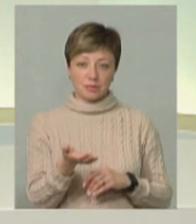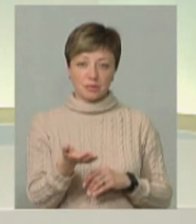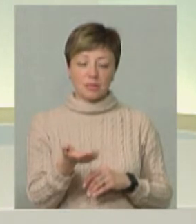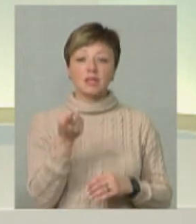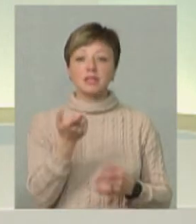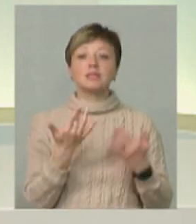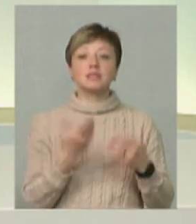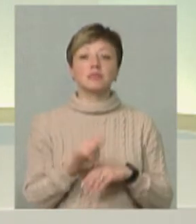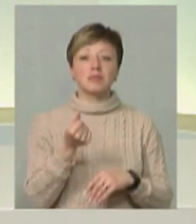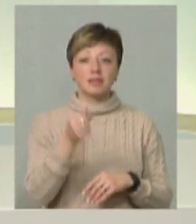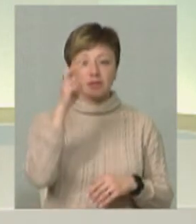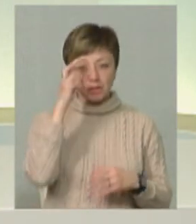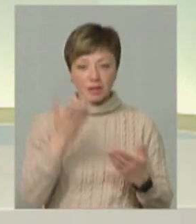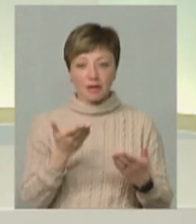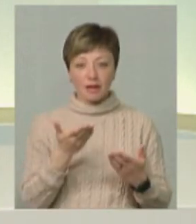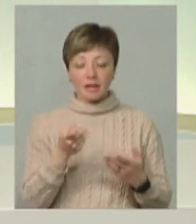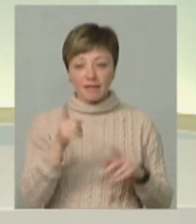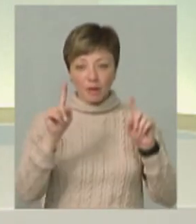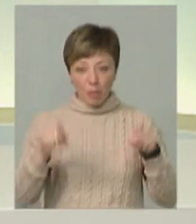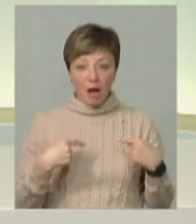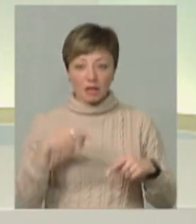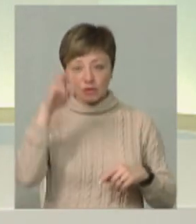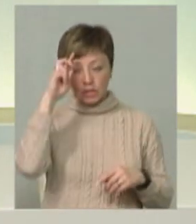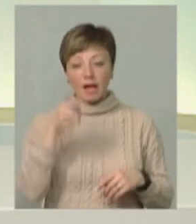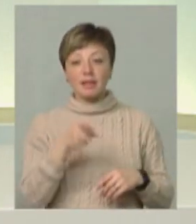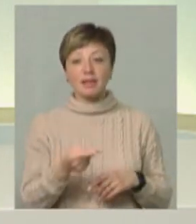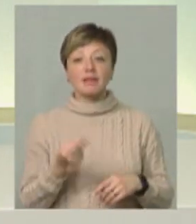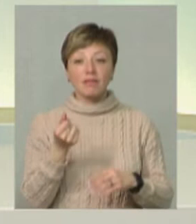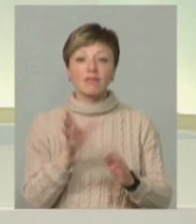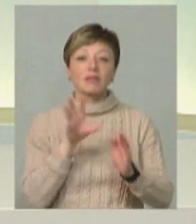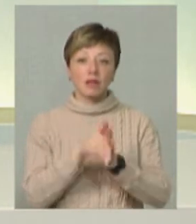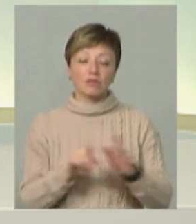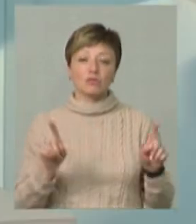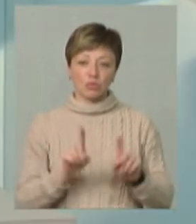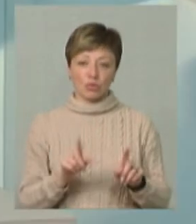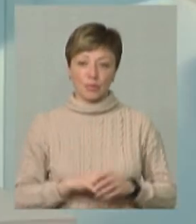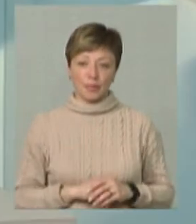ти скільки заплатив державі. От ти вимагаєш від держави, а ти туди що поклав?